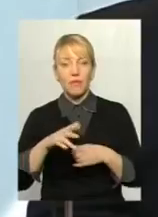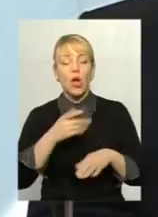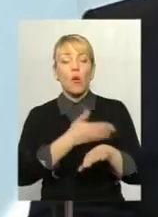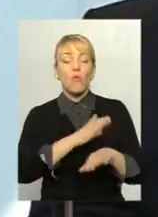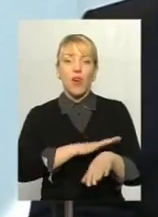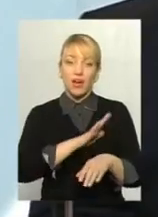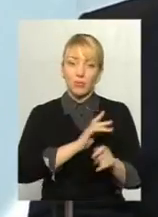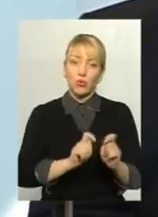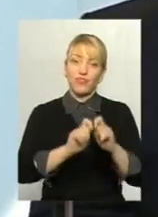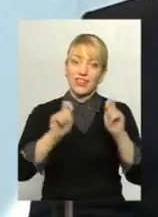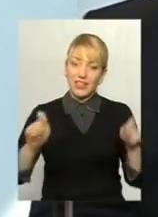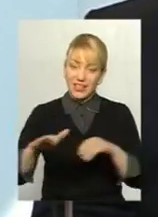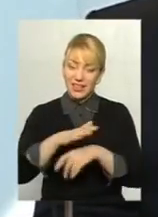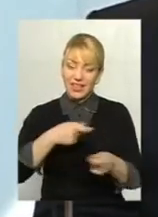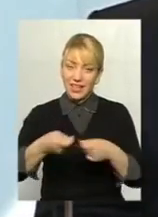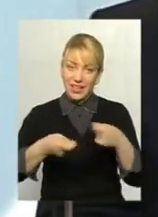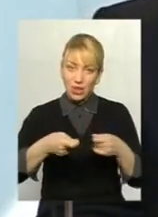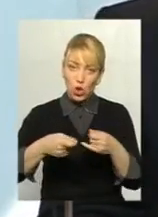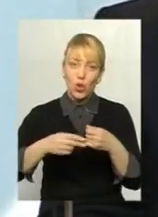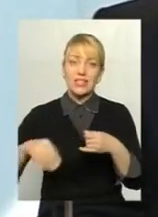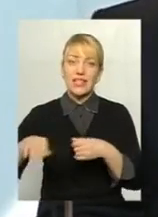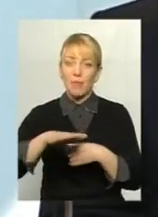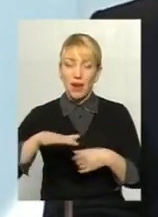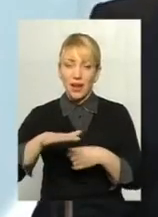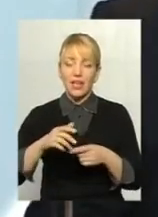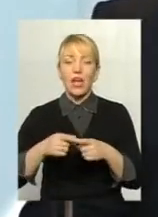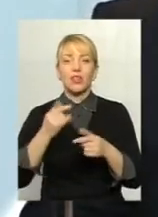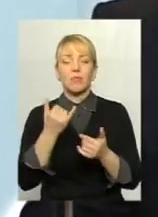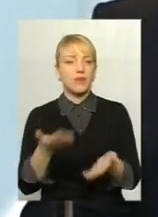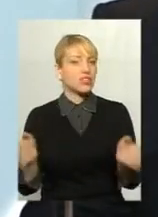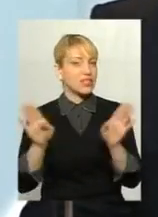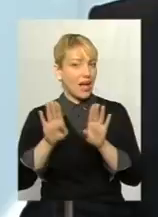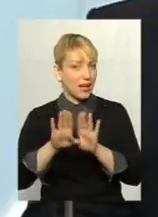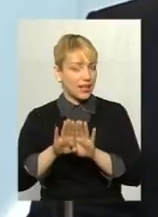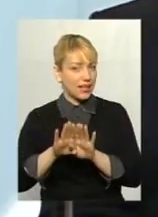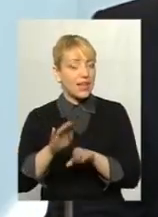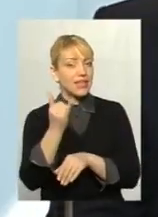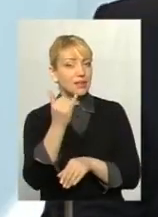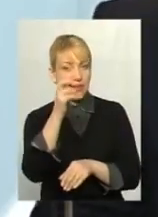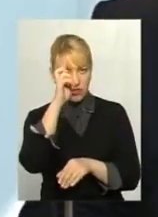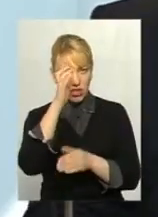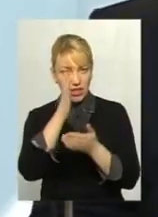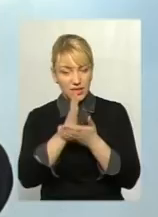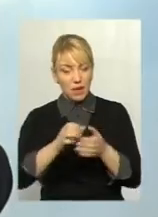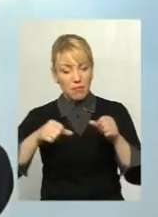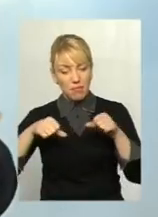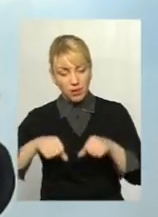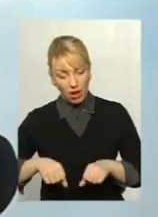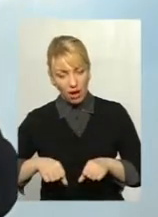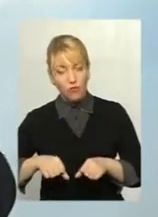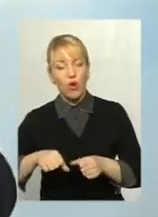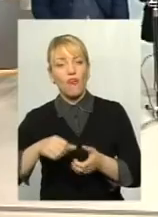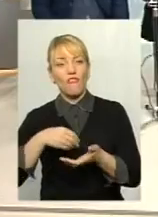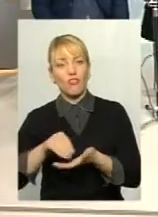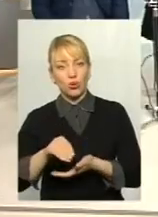і не більше 300 гектарів, і то держава сьогодні має першочергове завжди право викупити. Тому тут треба дійсно... хочеш спочатку... Держава, так.